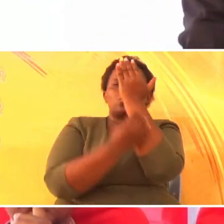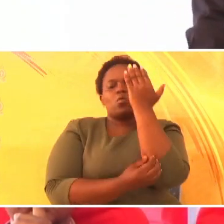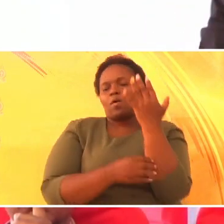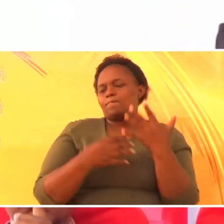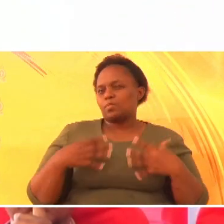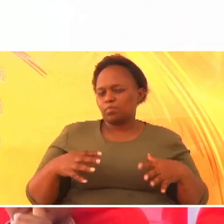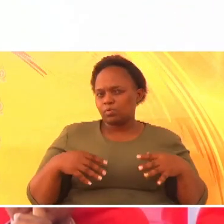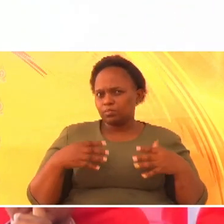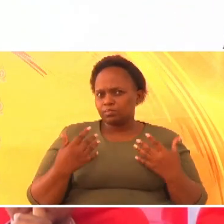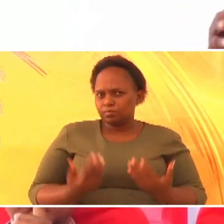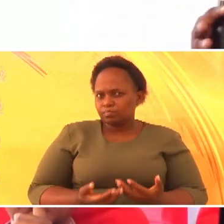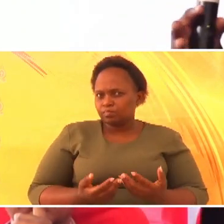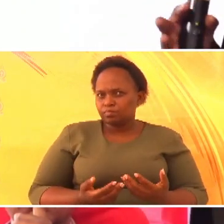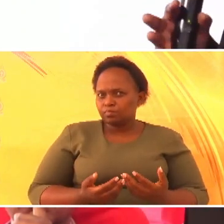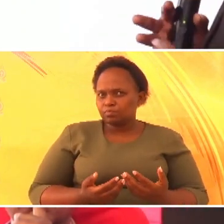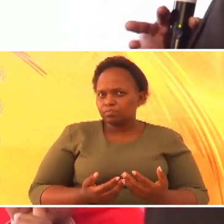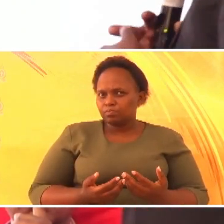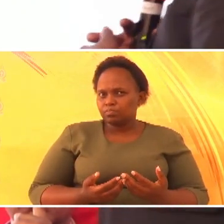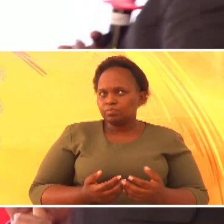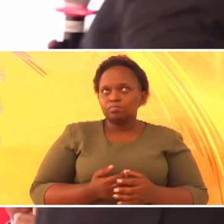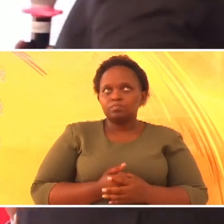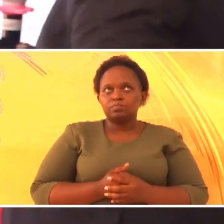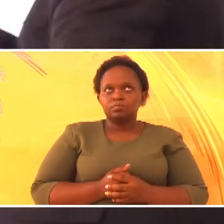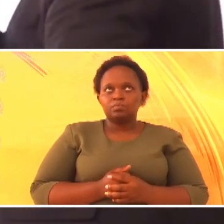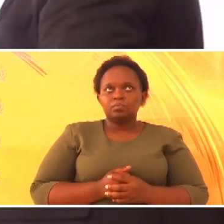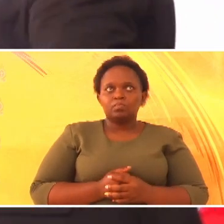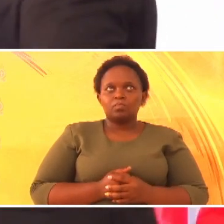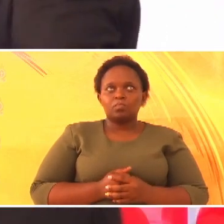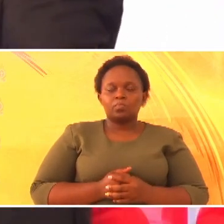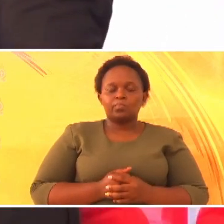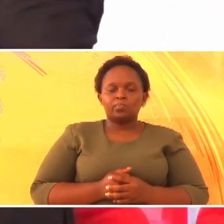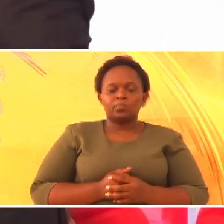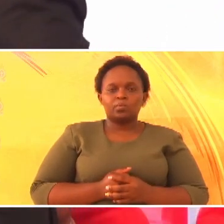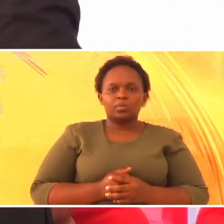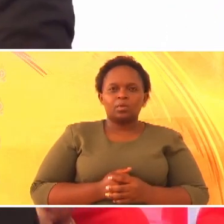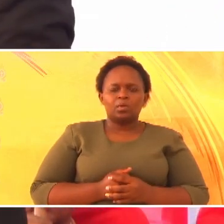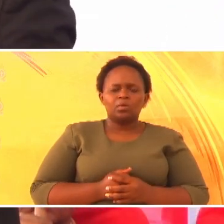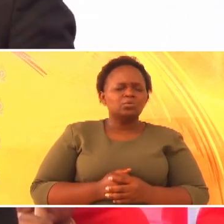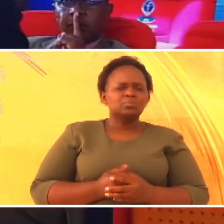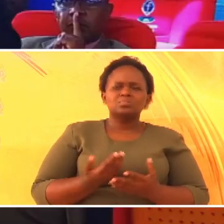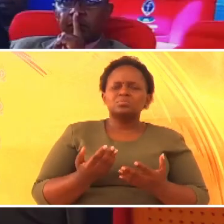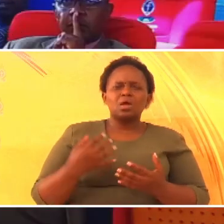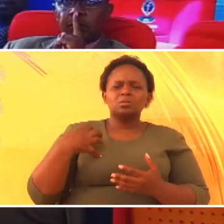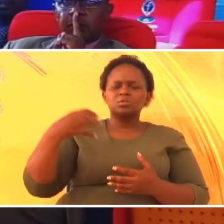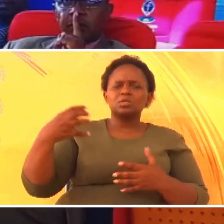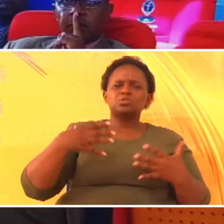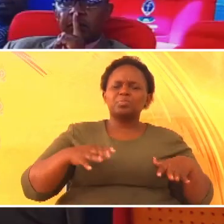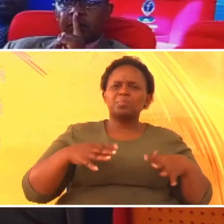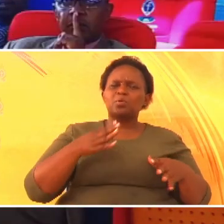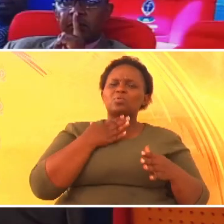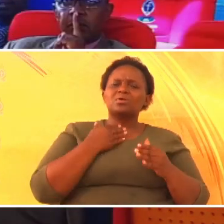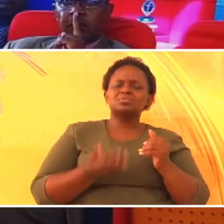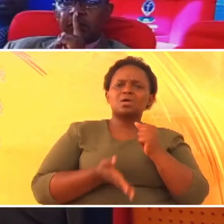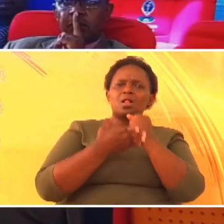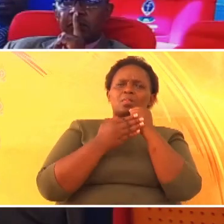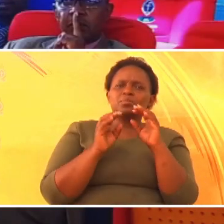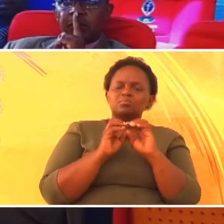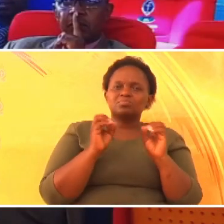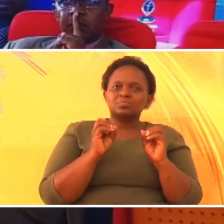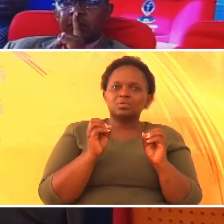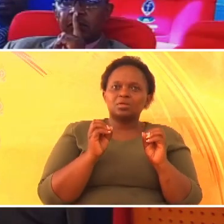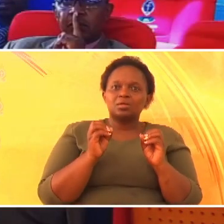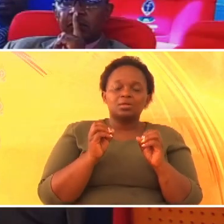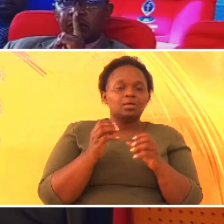na hawataki kuwasaidia. Na mungu ukiangalia